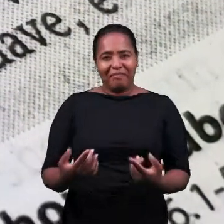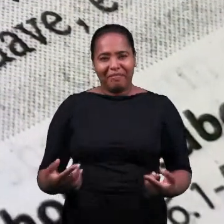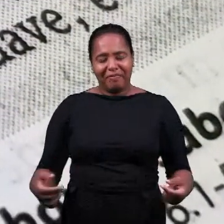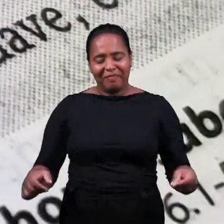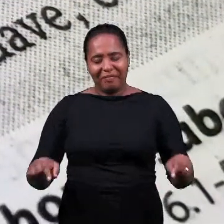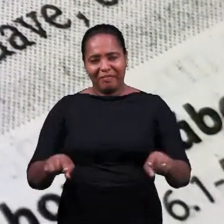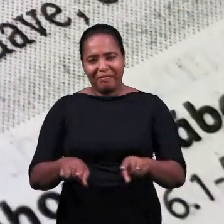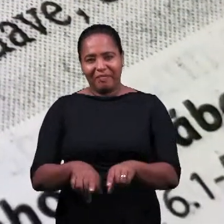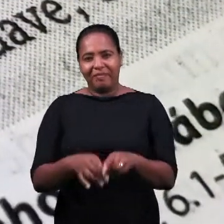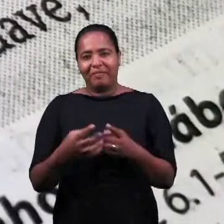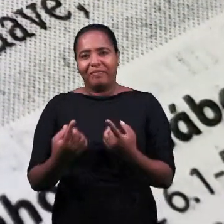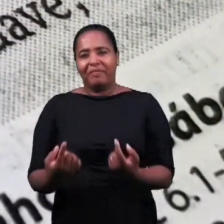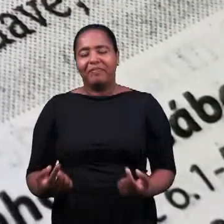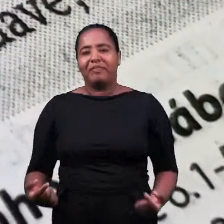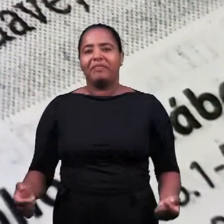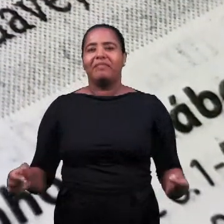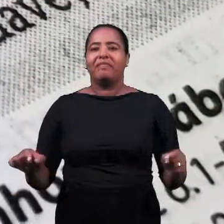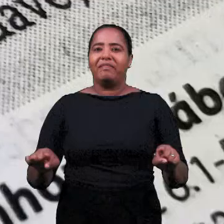придите